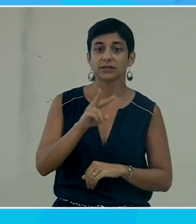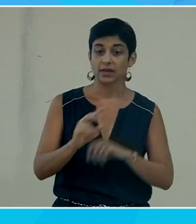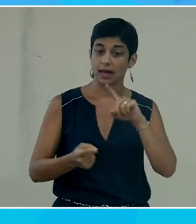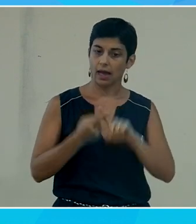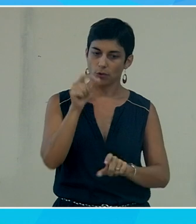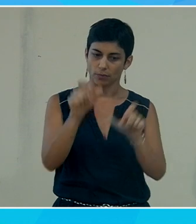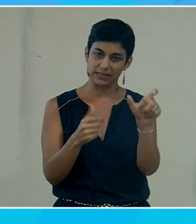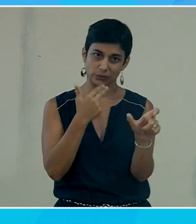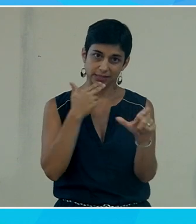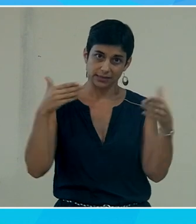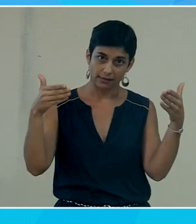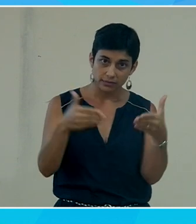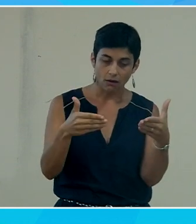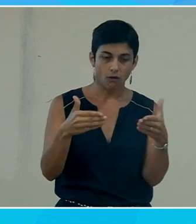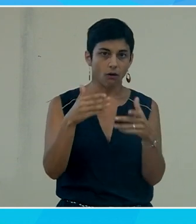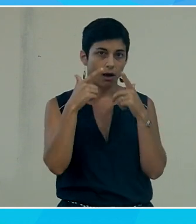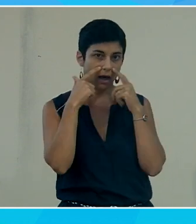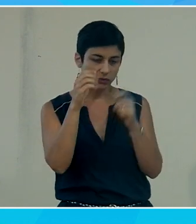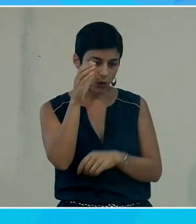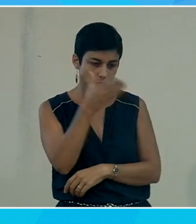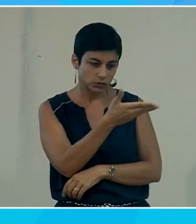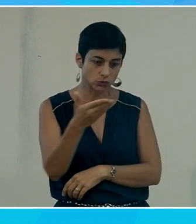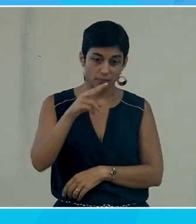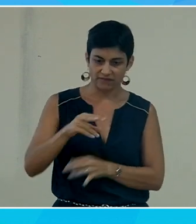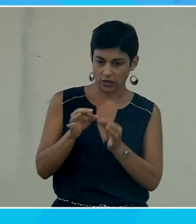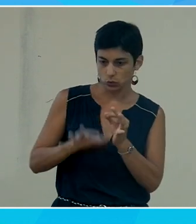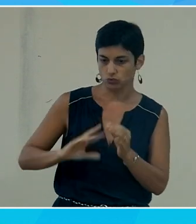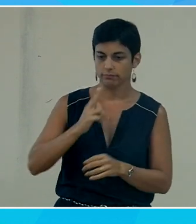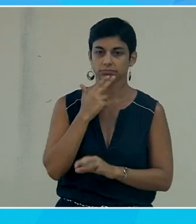'attention sans pour autant apporter réellement de réponse à cela